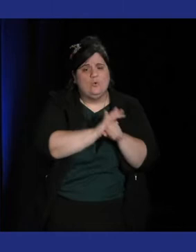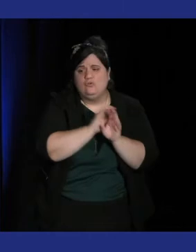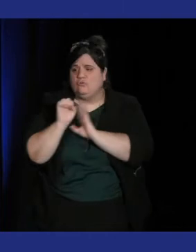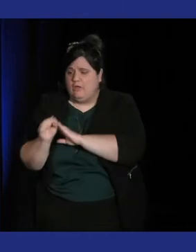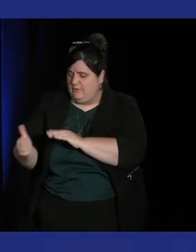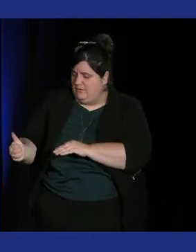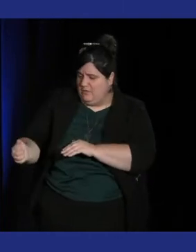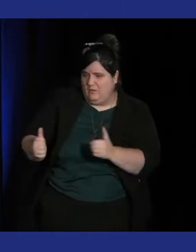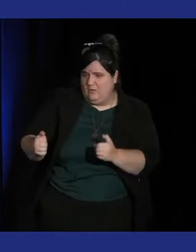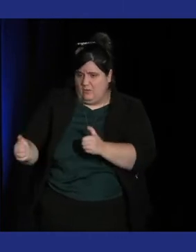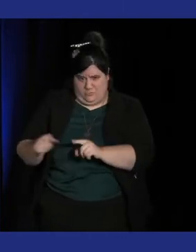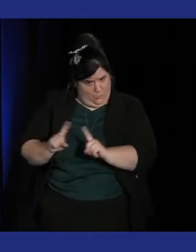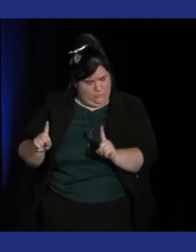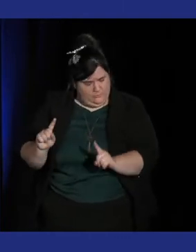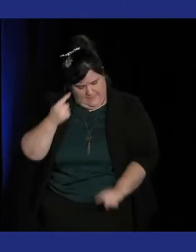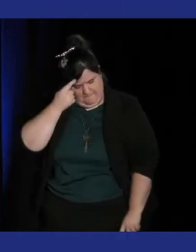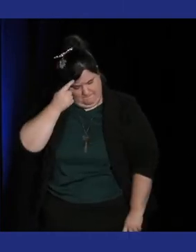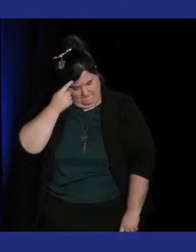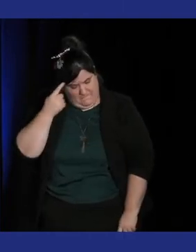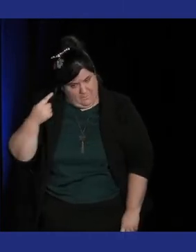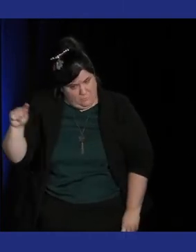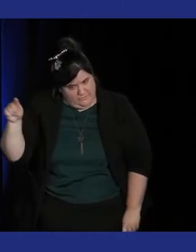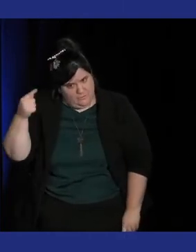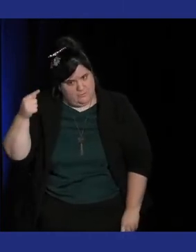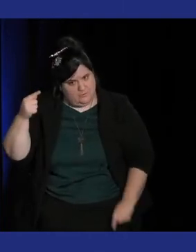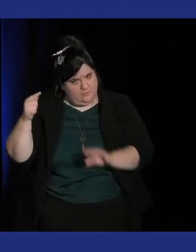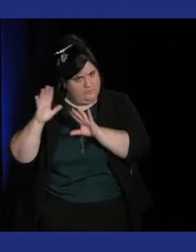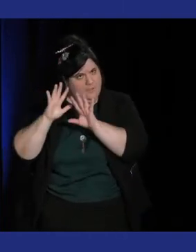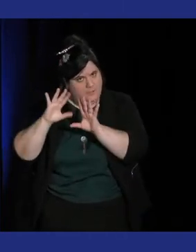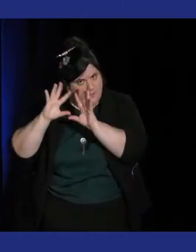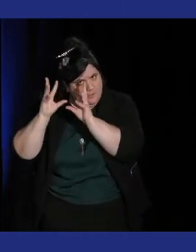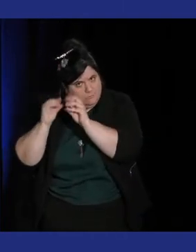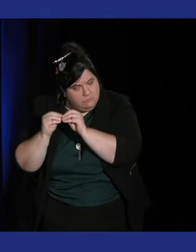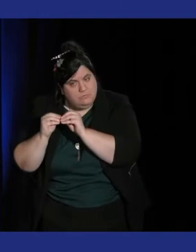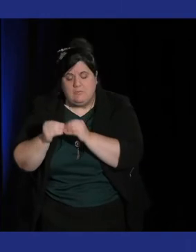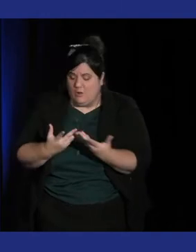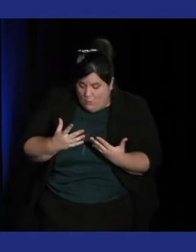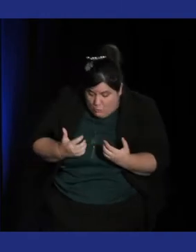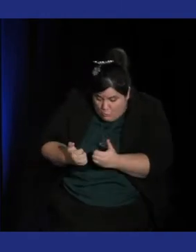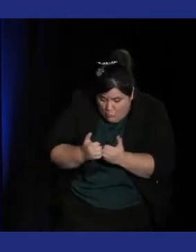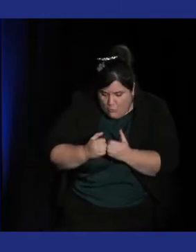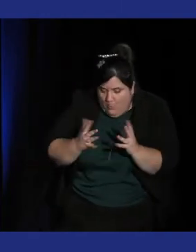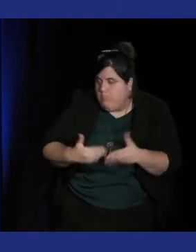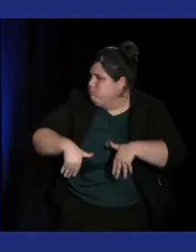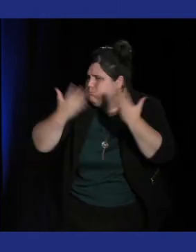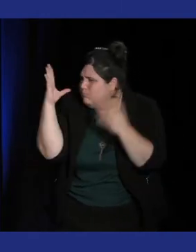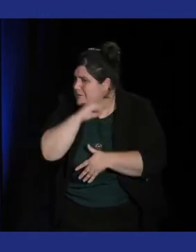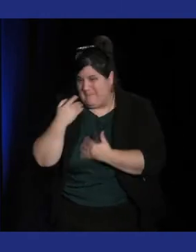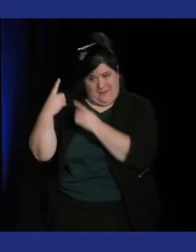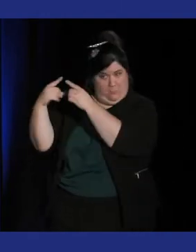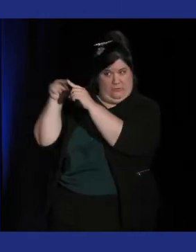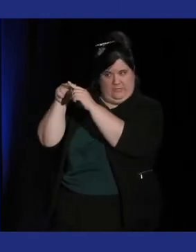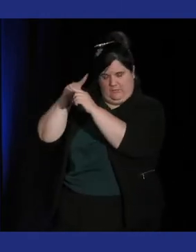droite mais parce que ça a une musicalité on se souvient du thème musical avant tout se souvenir de la séquence de jeu et c'est aussi cette association là entre